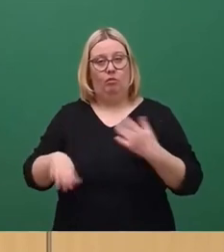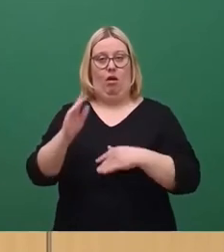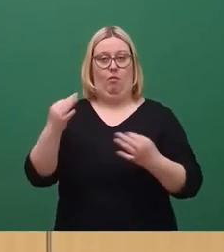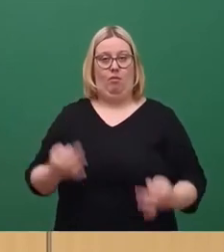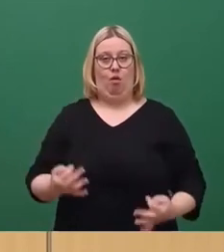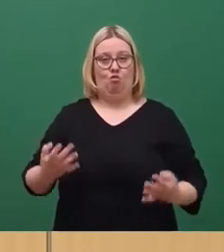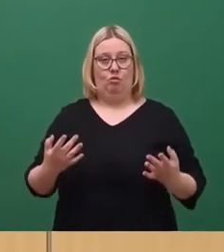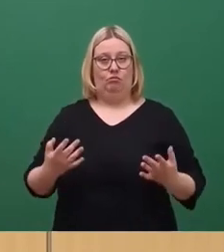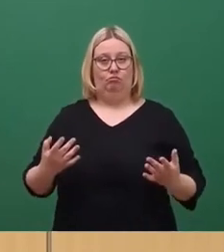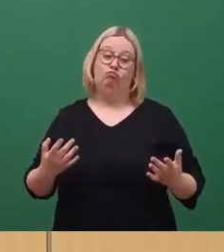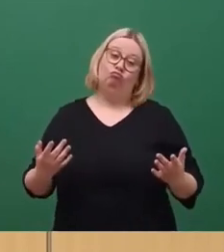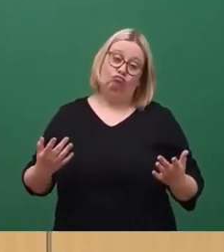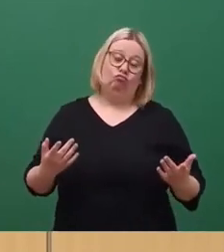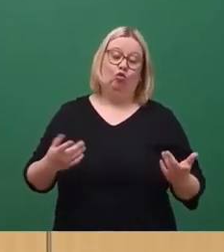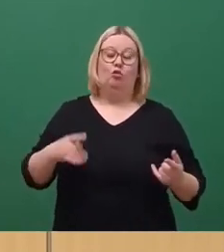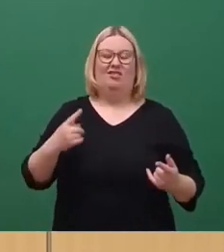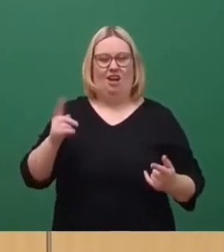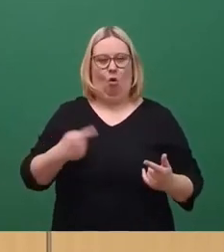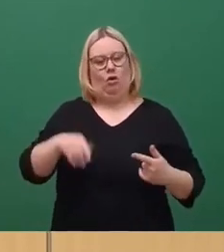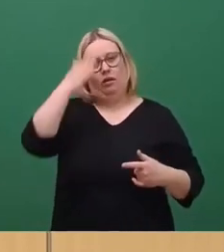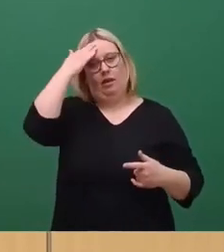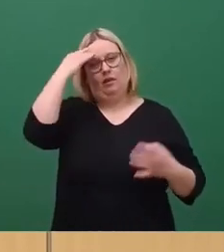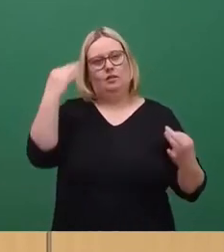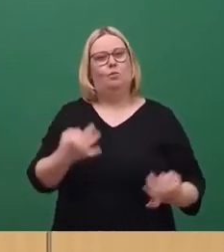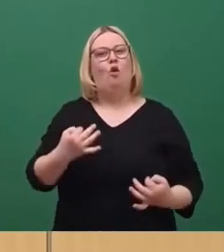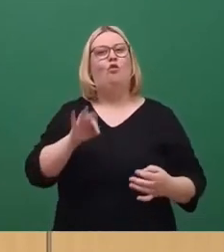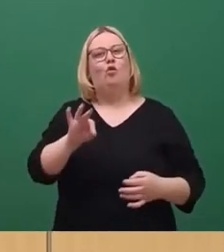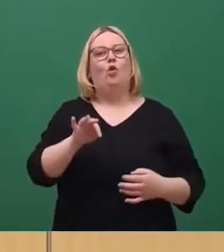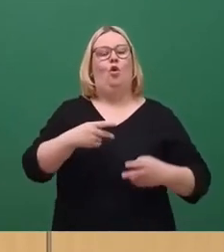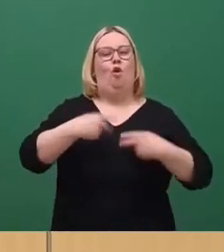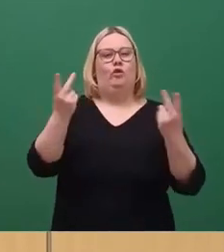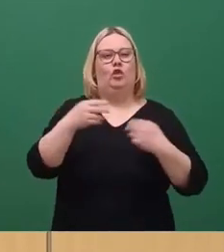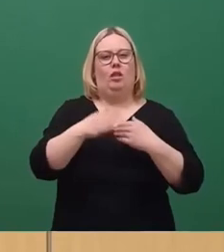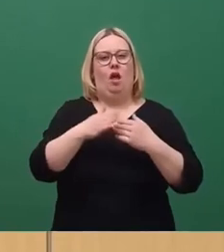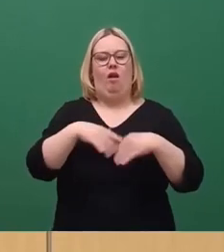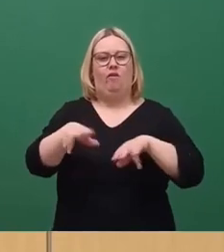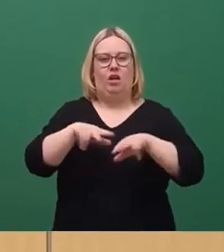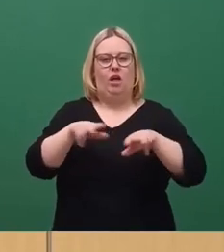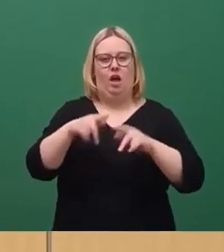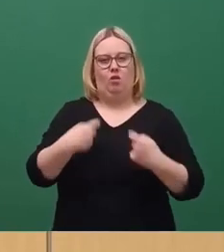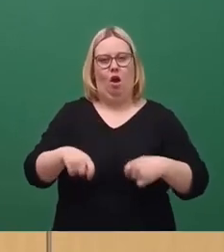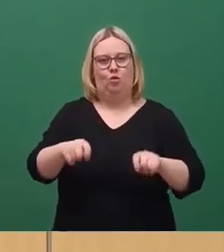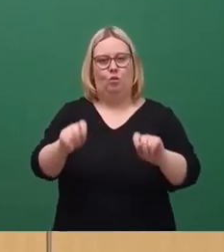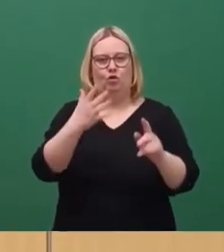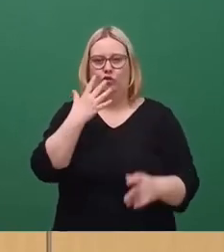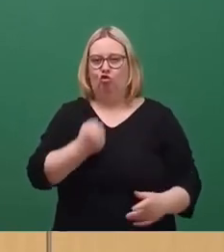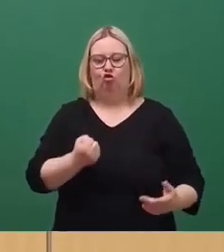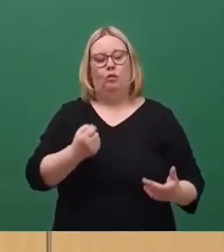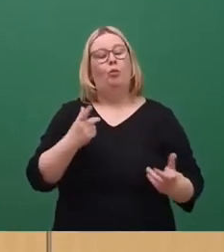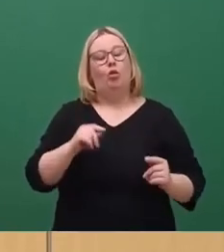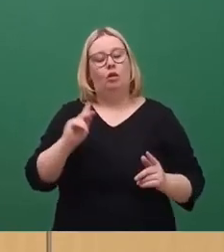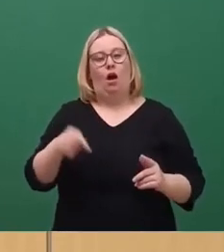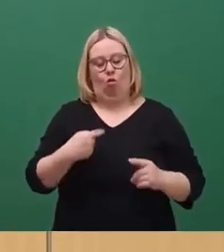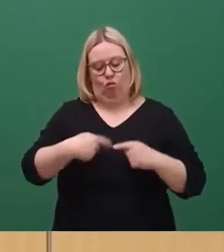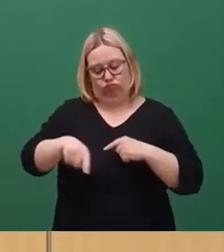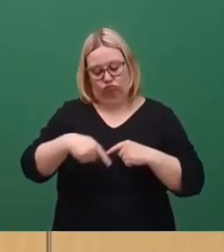Und wir brauchen diese Bekenntnis zum ÖPNV, zur Finanzierung, zum Ausbau des ÖPNVs. Das heißt, wir werden uns bald